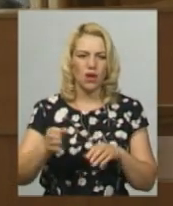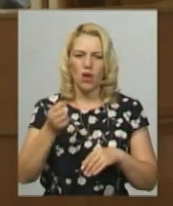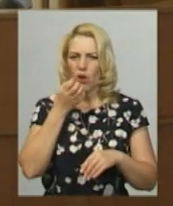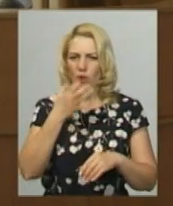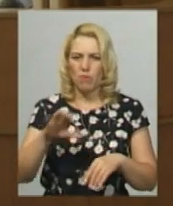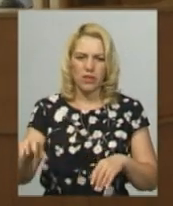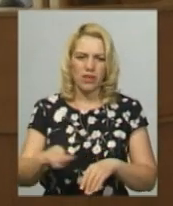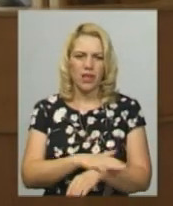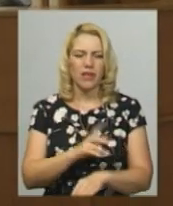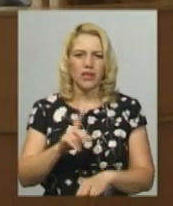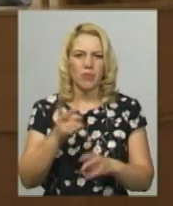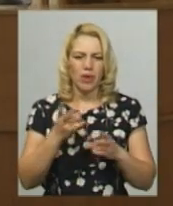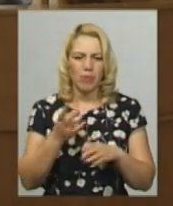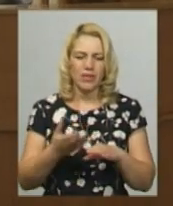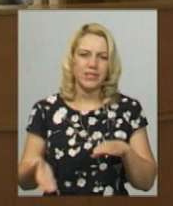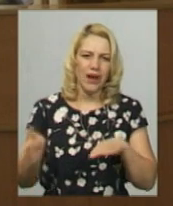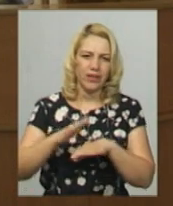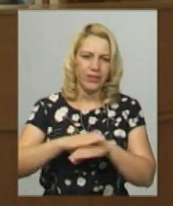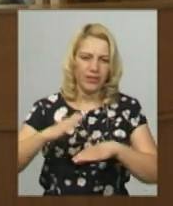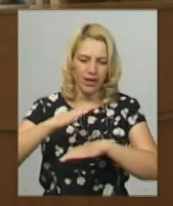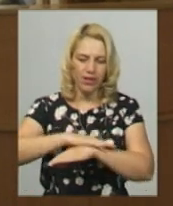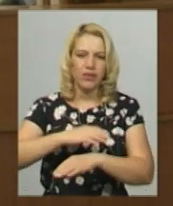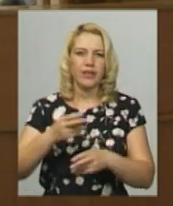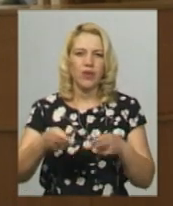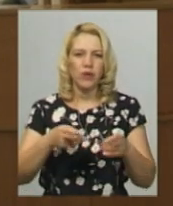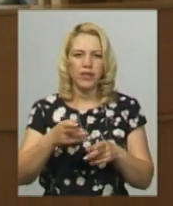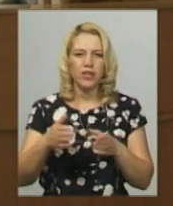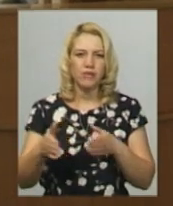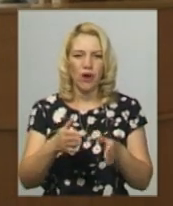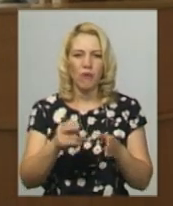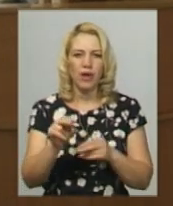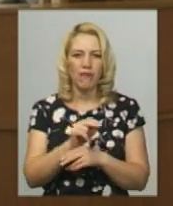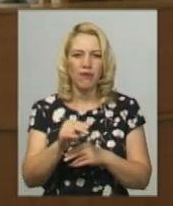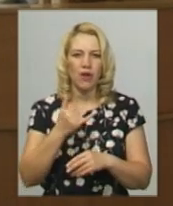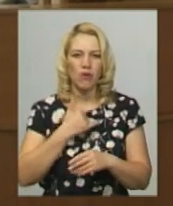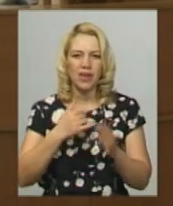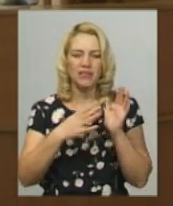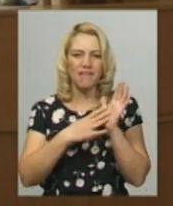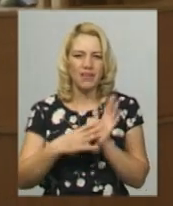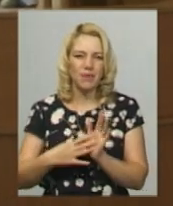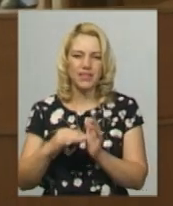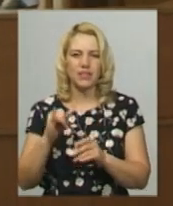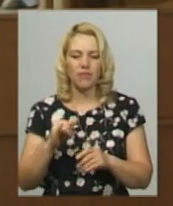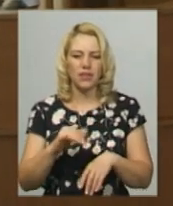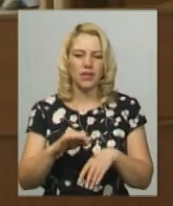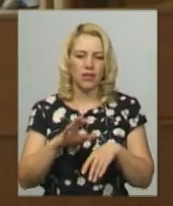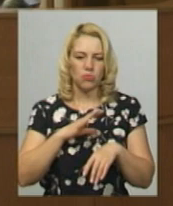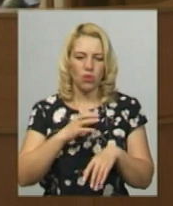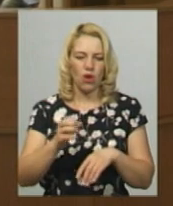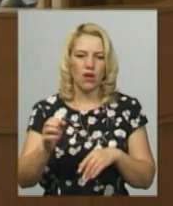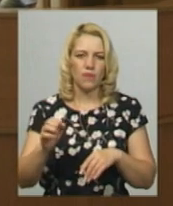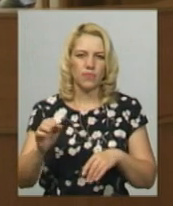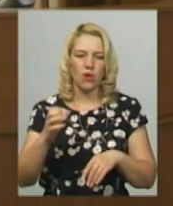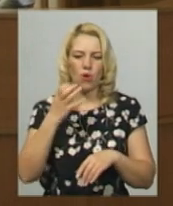які потребували закриття хірургічним шляхом. Лікувався в нас 9 місяців, переніс опіковий